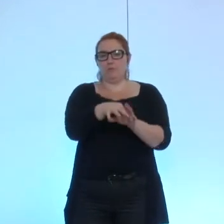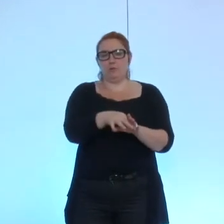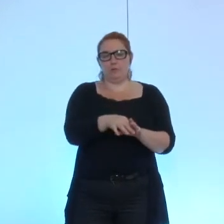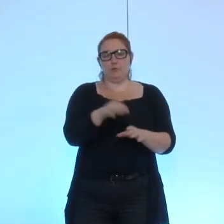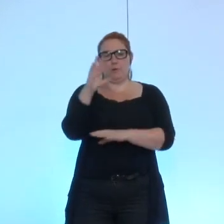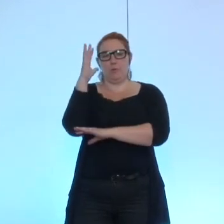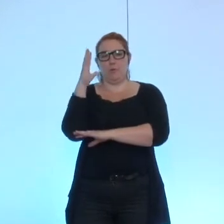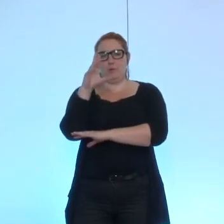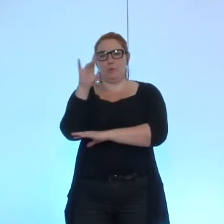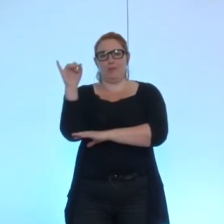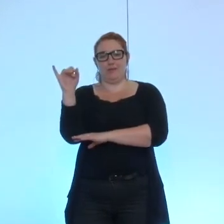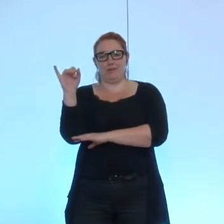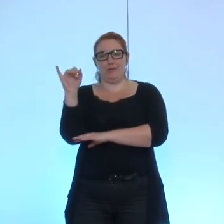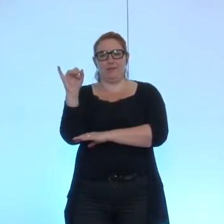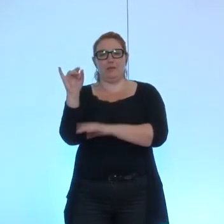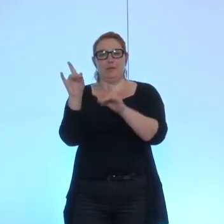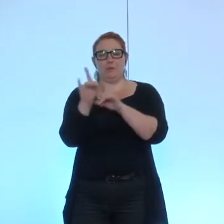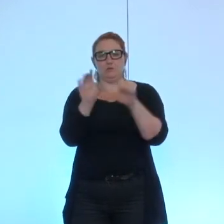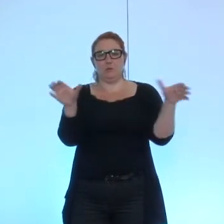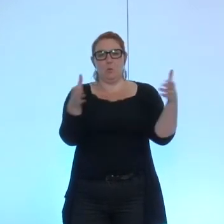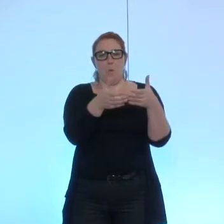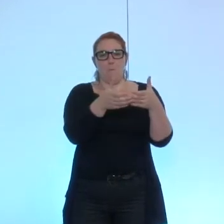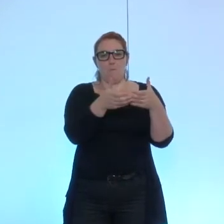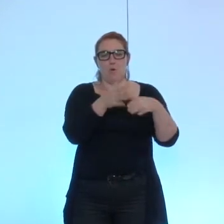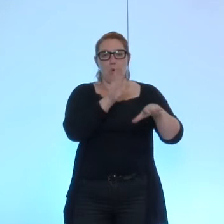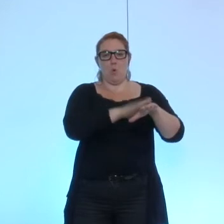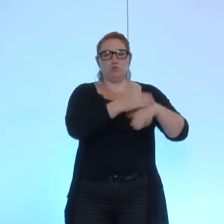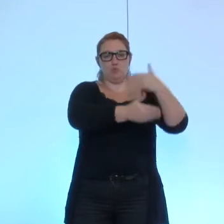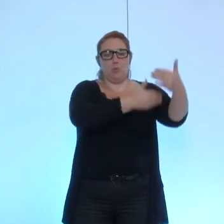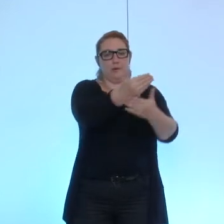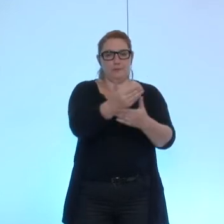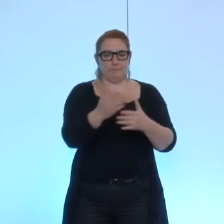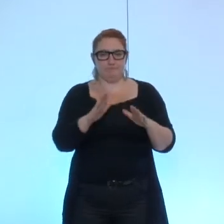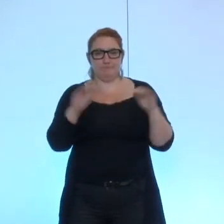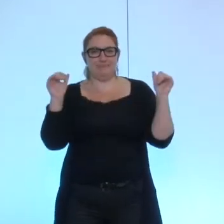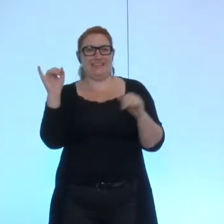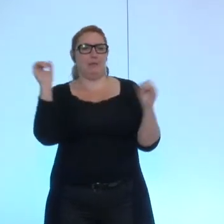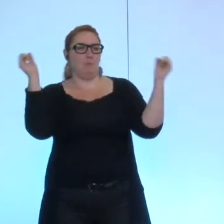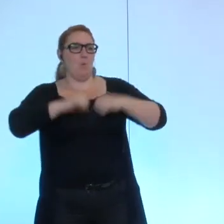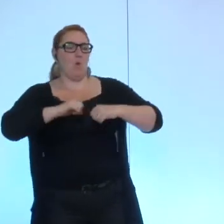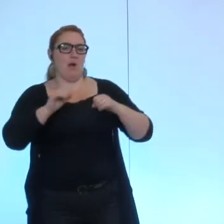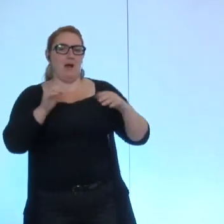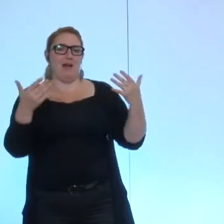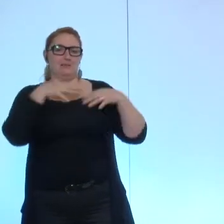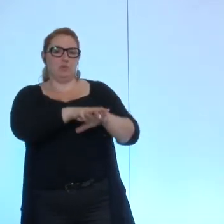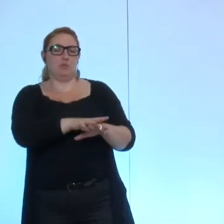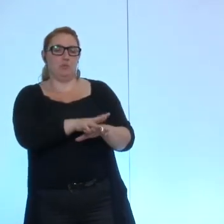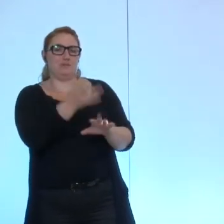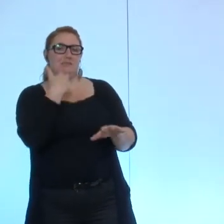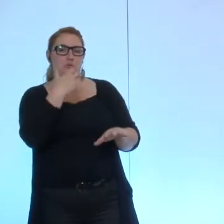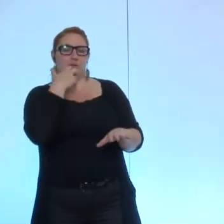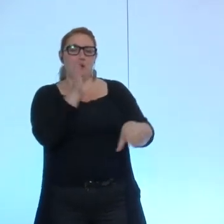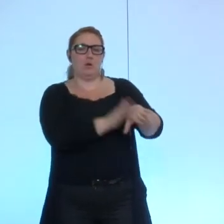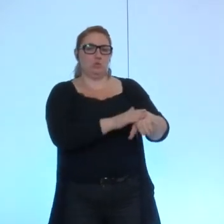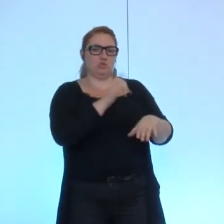et également pour le groupe de gauche et de progrès qui est pour Rassemblement citoyen de la gauche et des écologistes cette